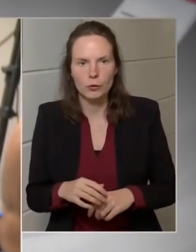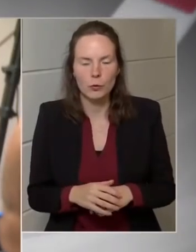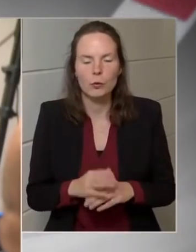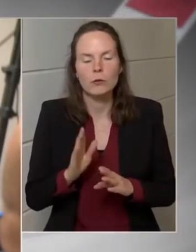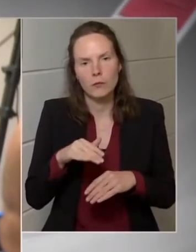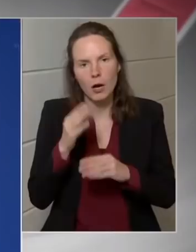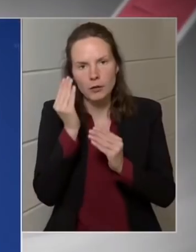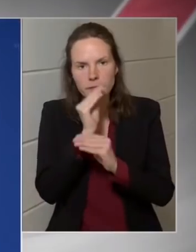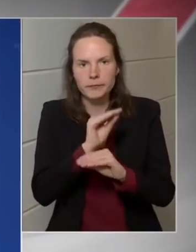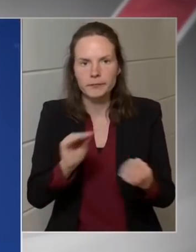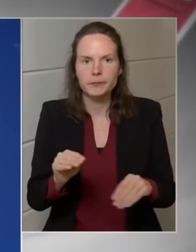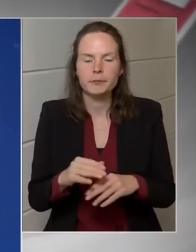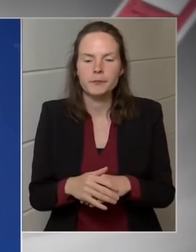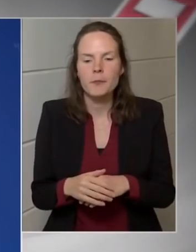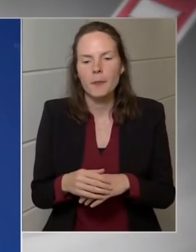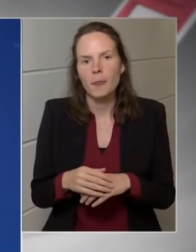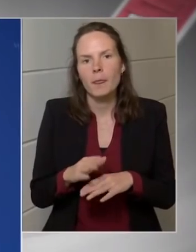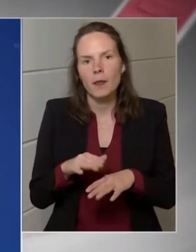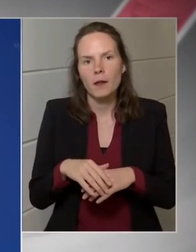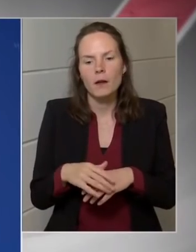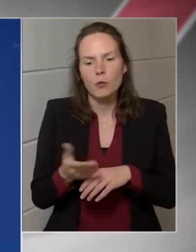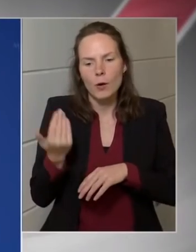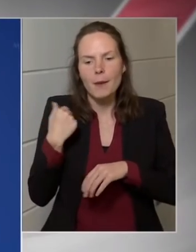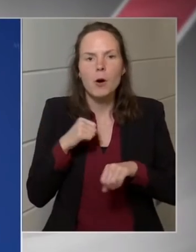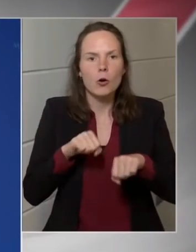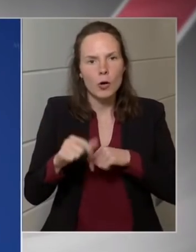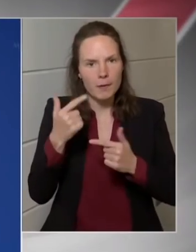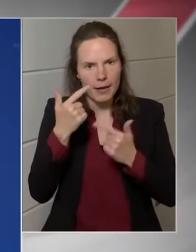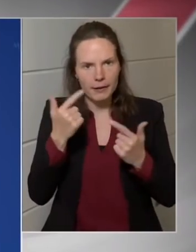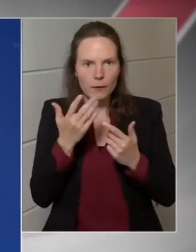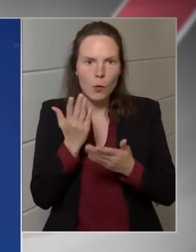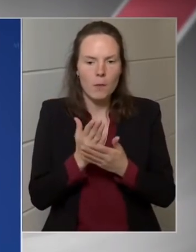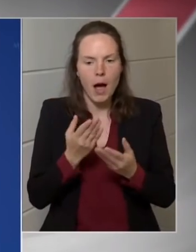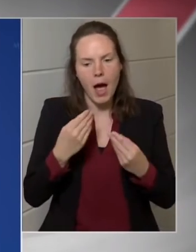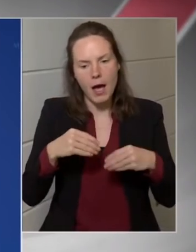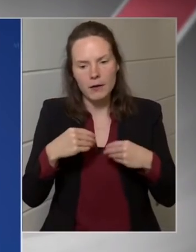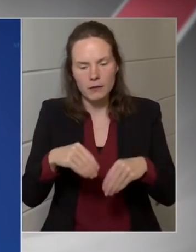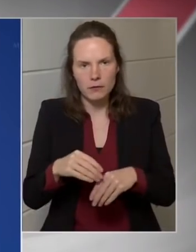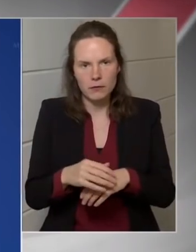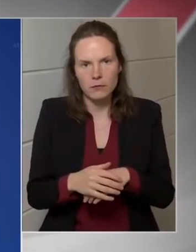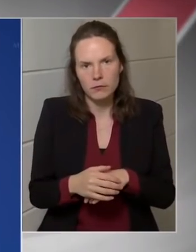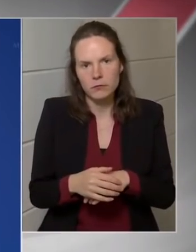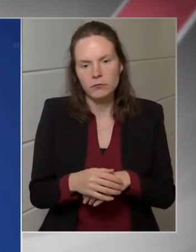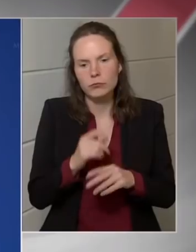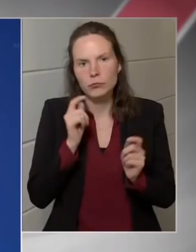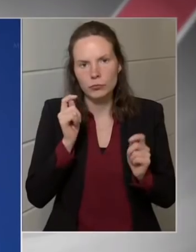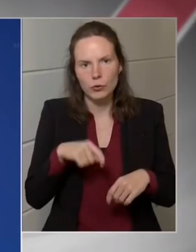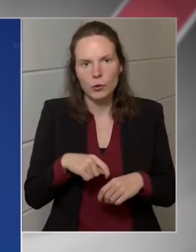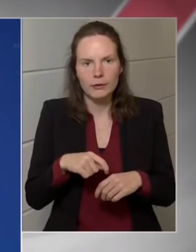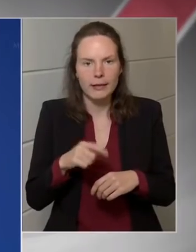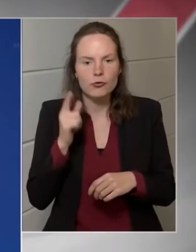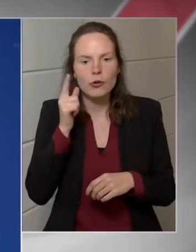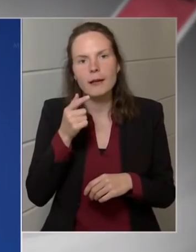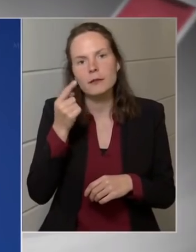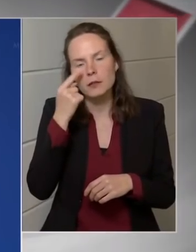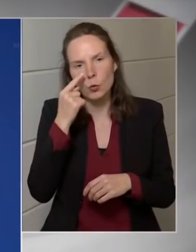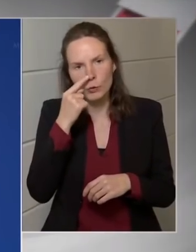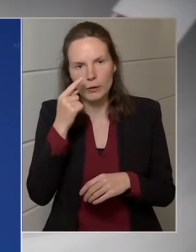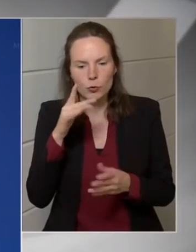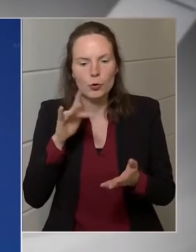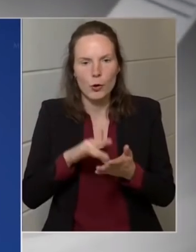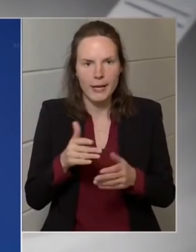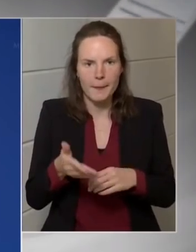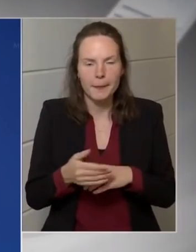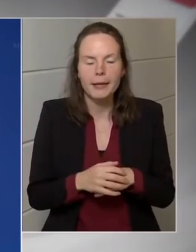Minden ástoppról külön hozunk döntést, szeretnénk ezeket fenntartani, de külön megfelelő időben hozunk döntést, és azt bejelentjük.